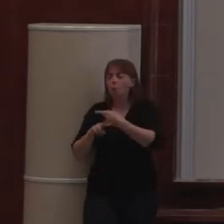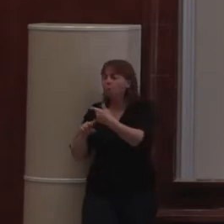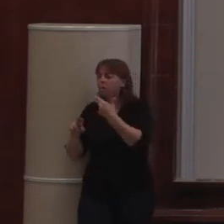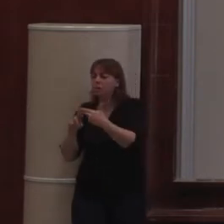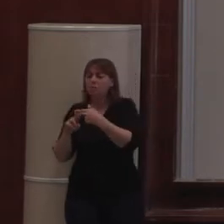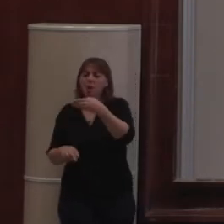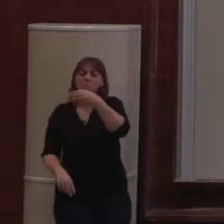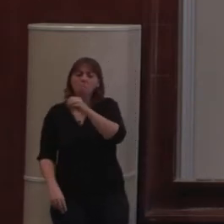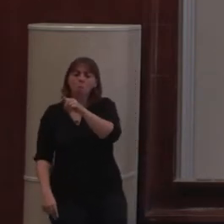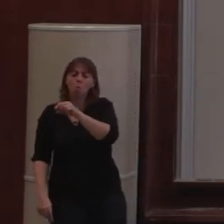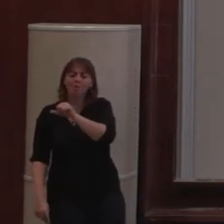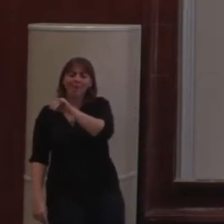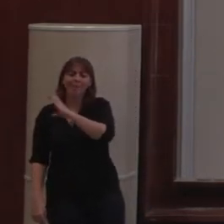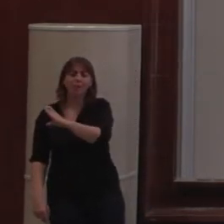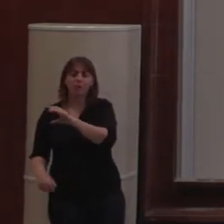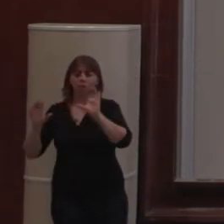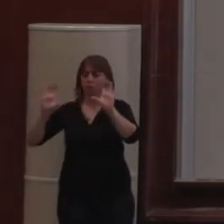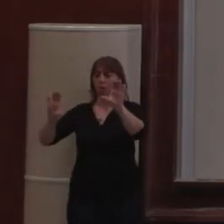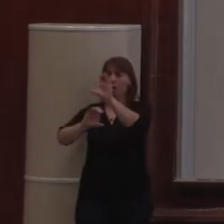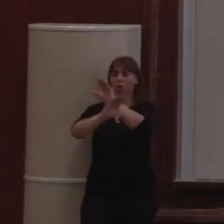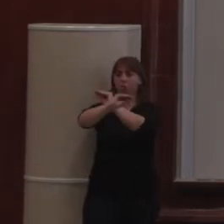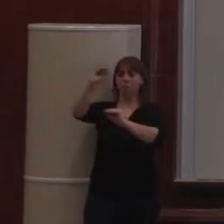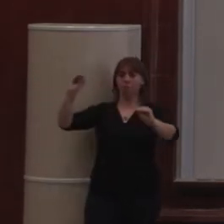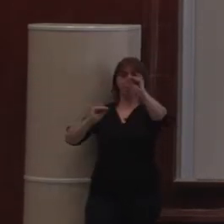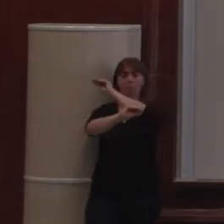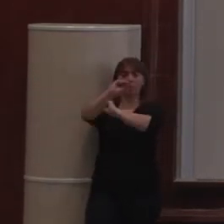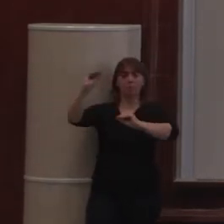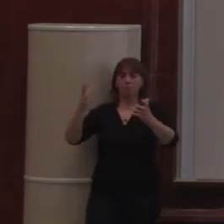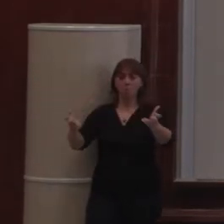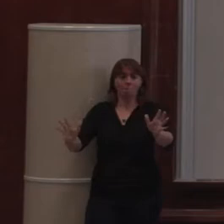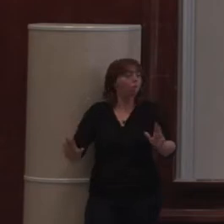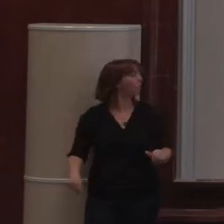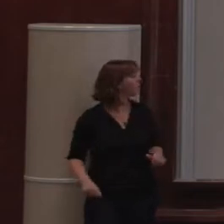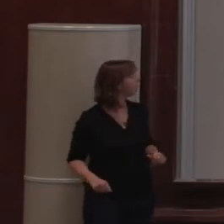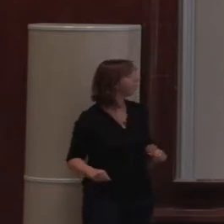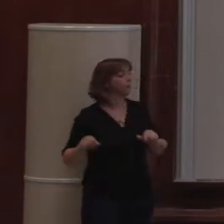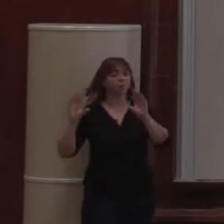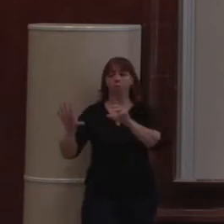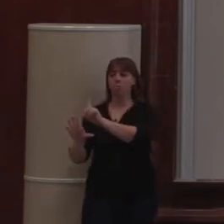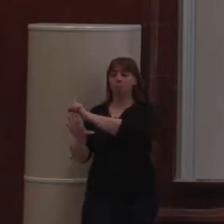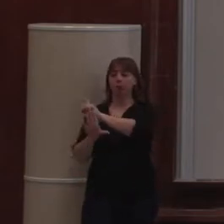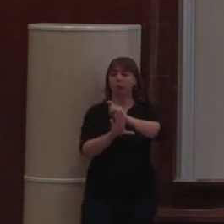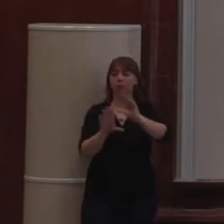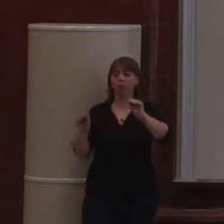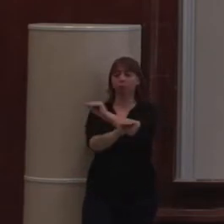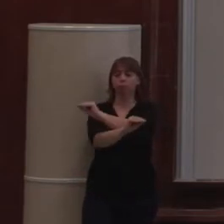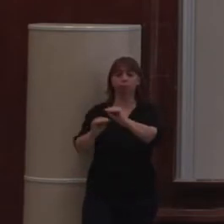permet de dynamiquement disposer les informations comme on le souhaite. Vous allez voir en drag and drop. Donc là, on va passer en modification.